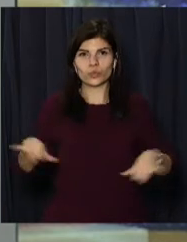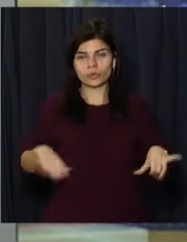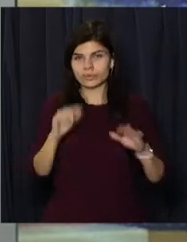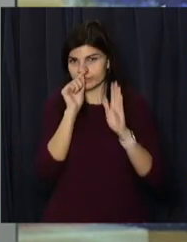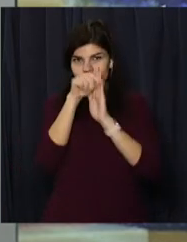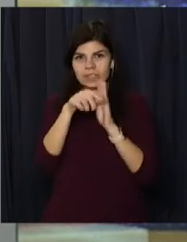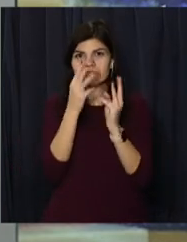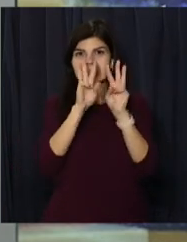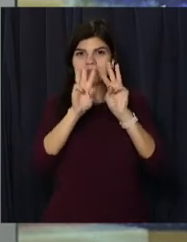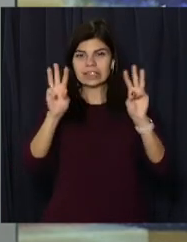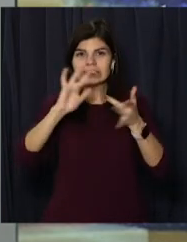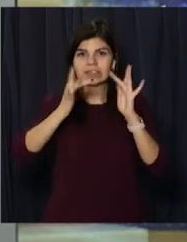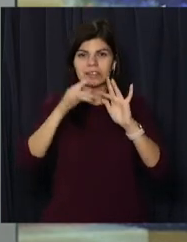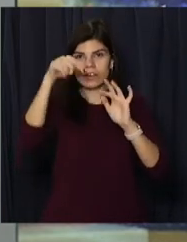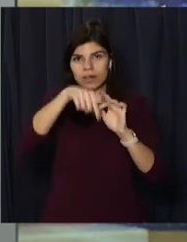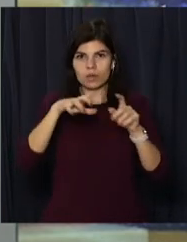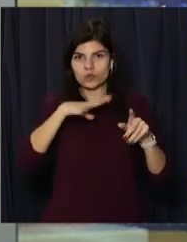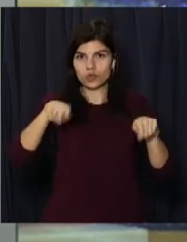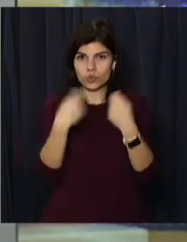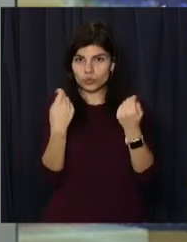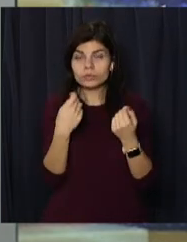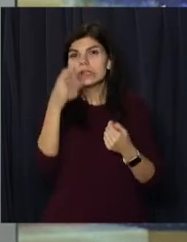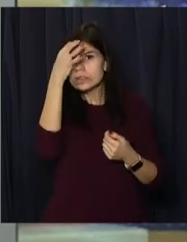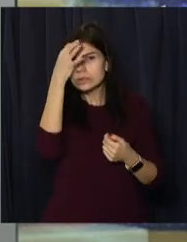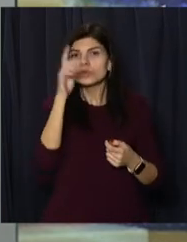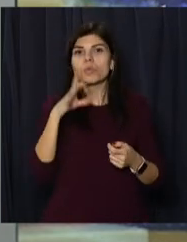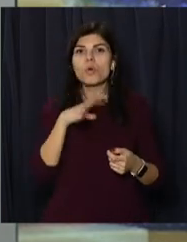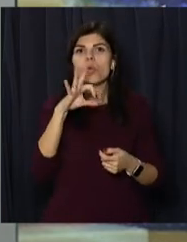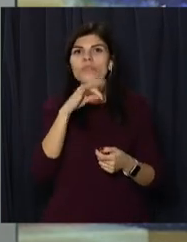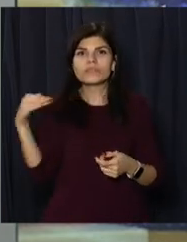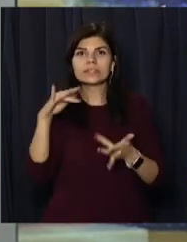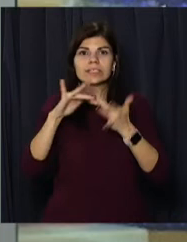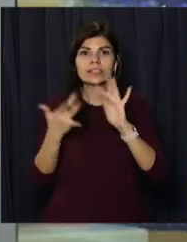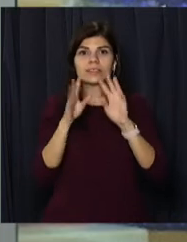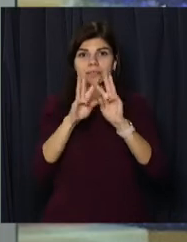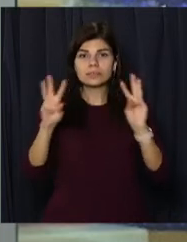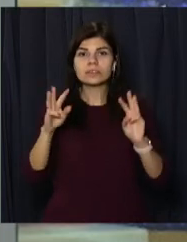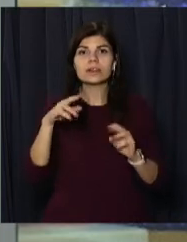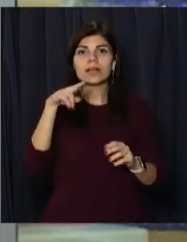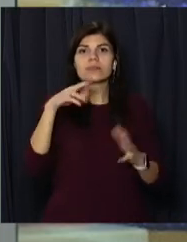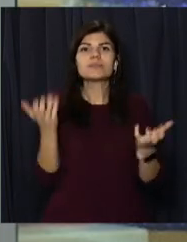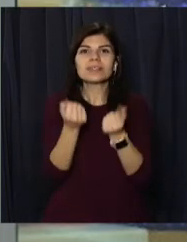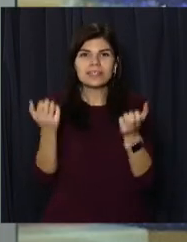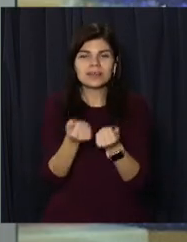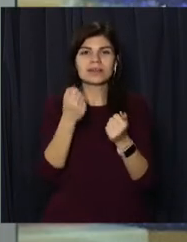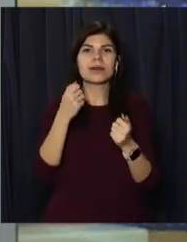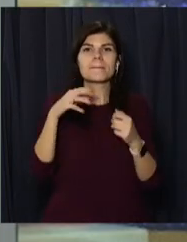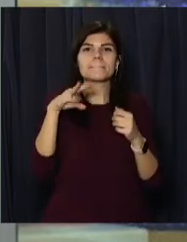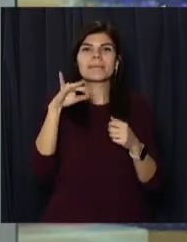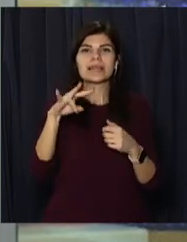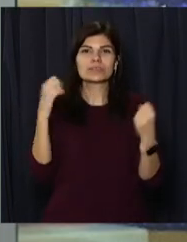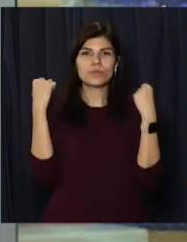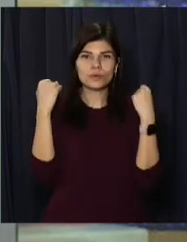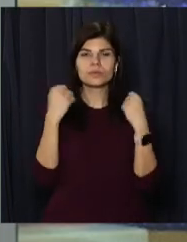відновлюють роботу. Про це повідомили в СБУ. Нагадаємо, лягли офіційні інтернет-сторінки ДСНС, МЗС, Мінспорту,